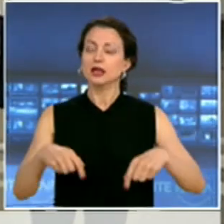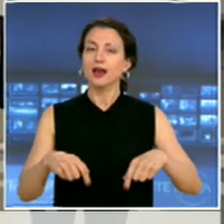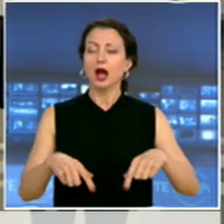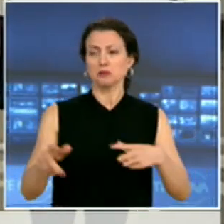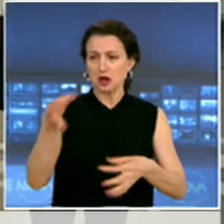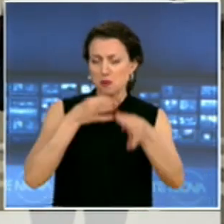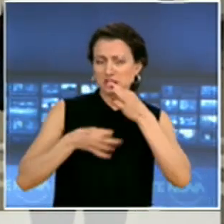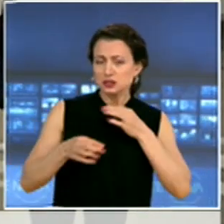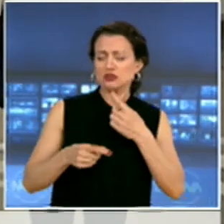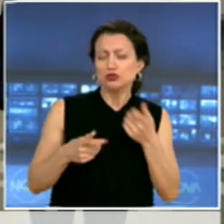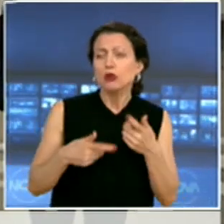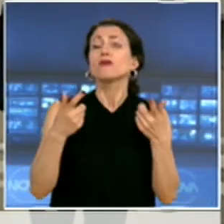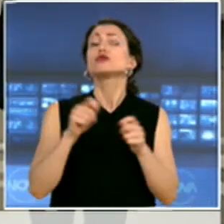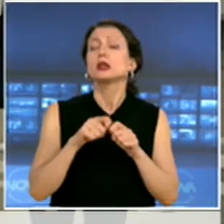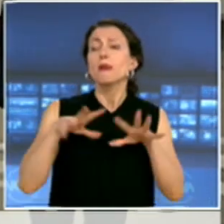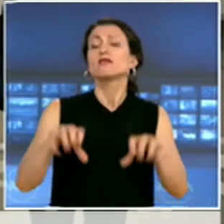ще направи.